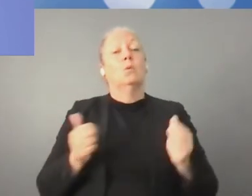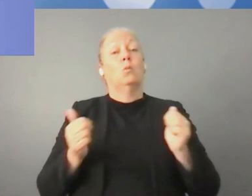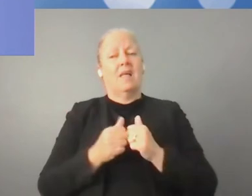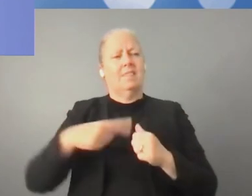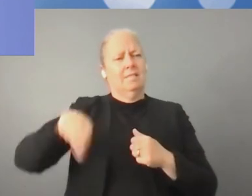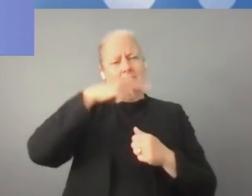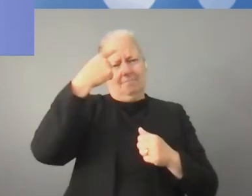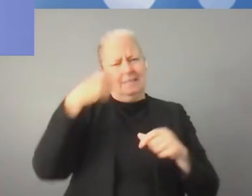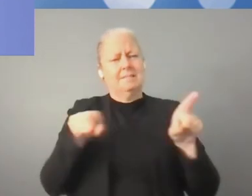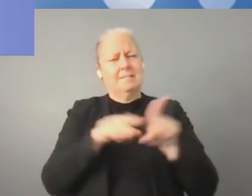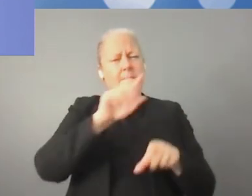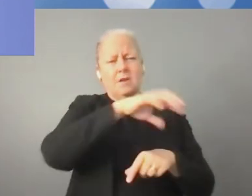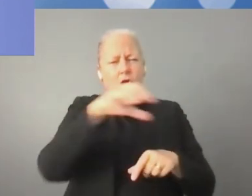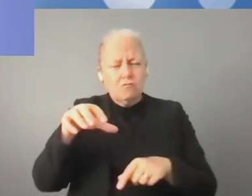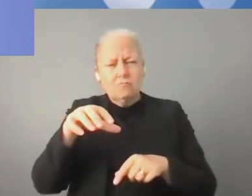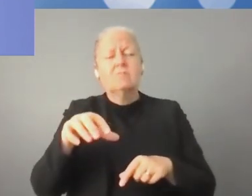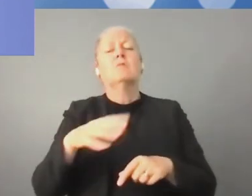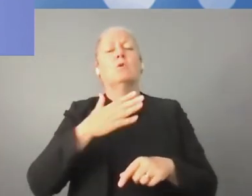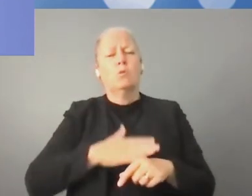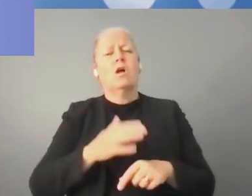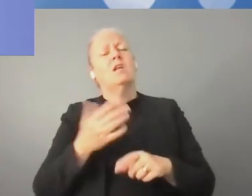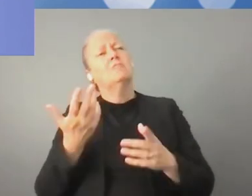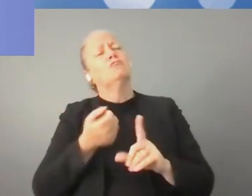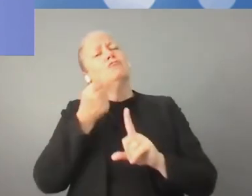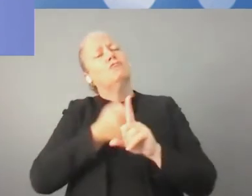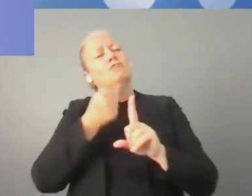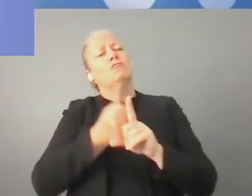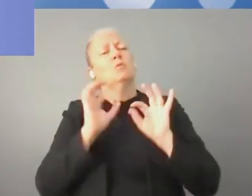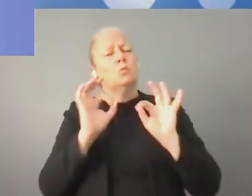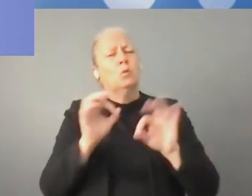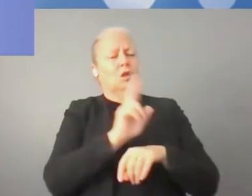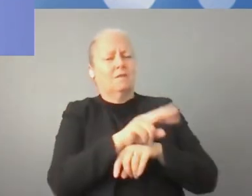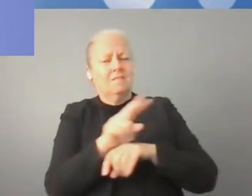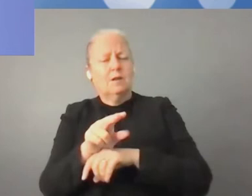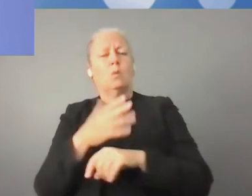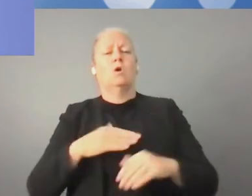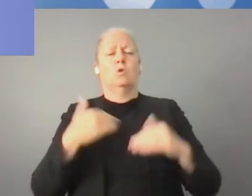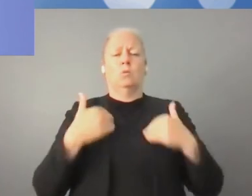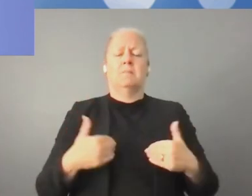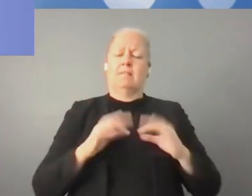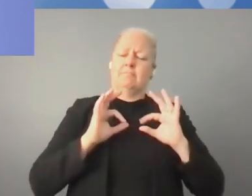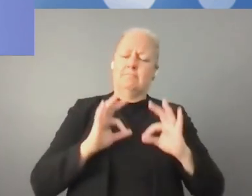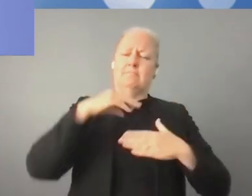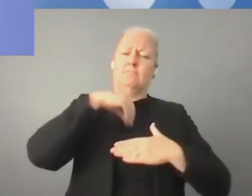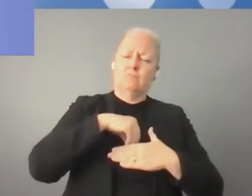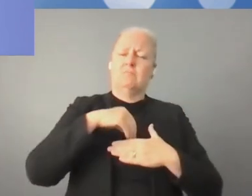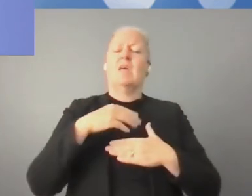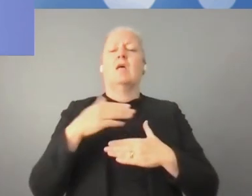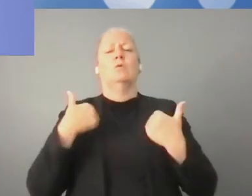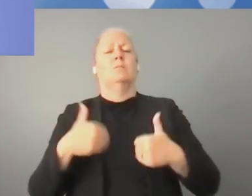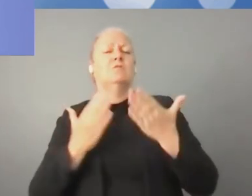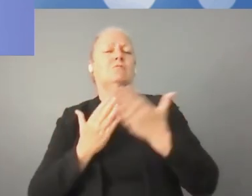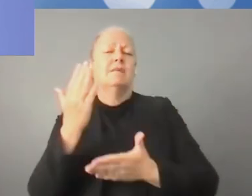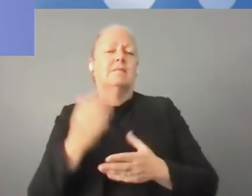i zarządzania internetem. I wreszcie chcę podkreślić, że zarządzanie usługami